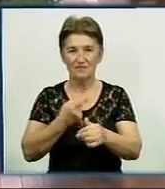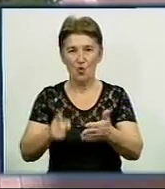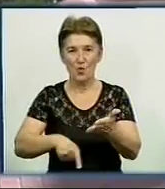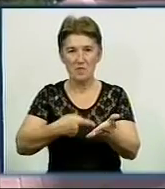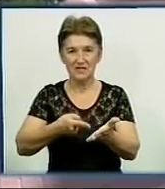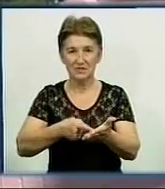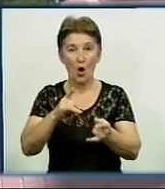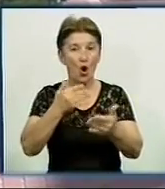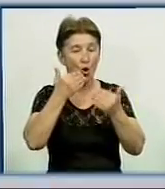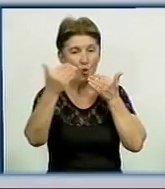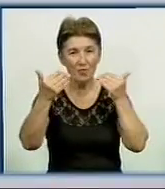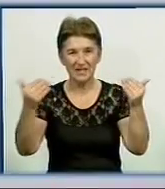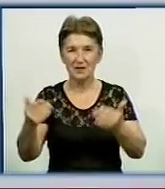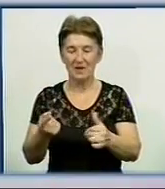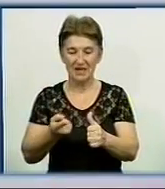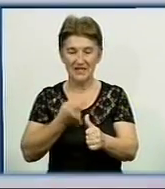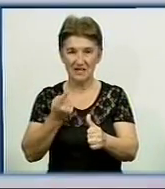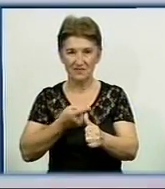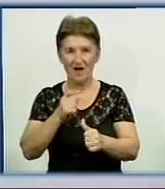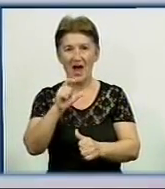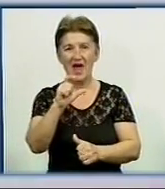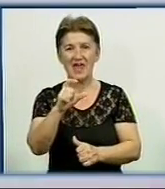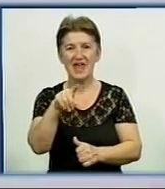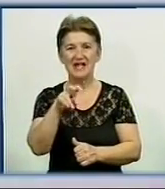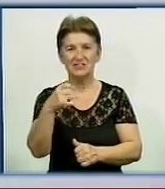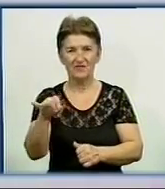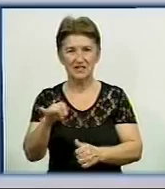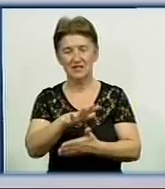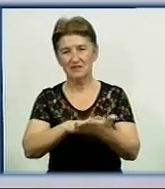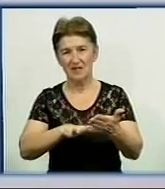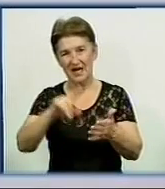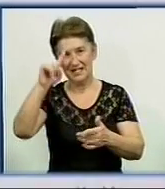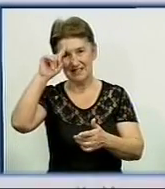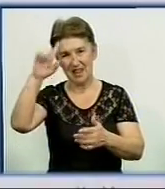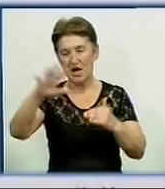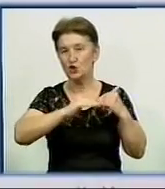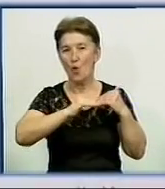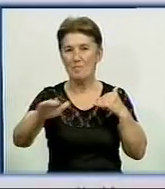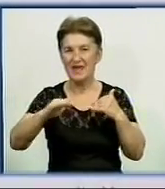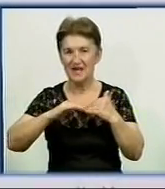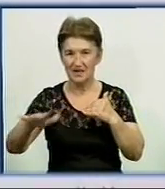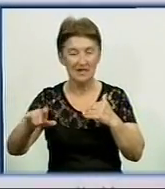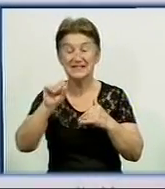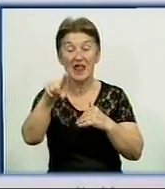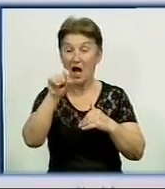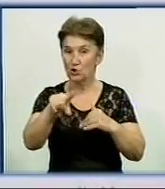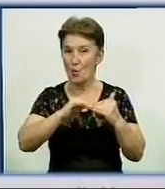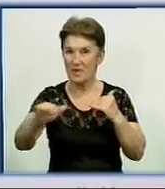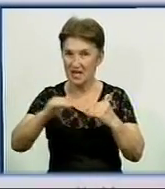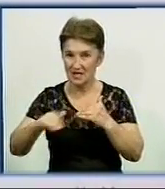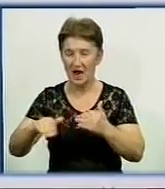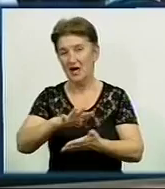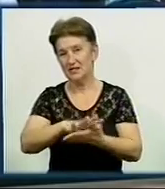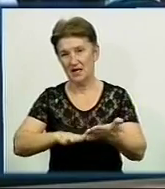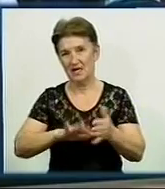інтернет-опитування – назва Єлисаветград. Наступному йдуть Златопіль та Інгульськ. Проте голосування в мережі носить лише інформаційний